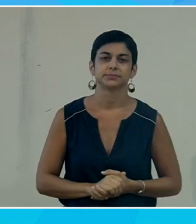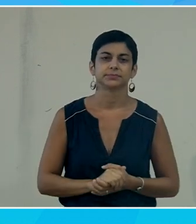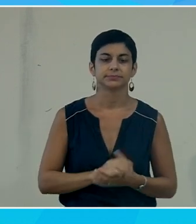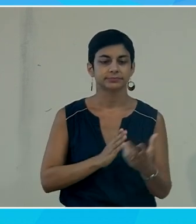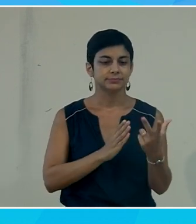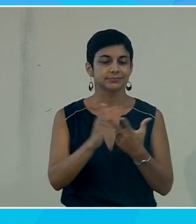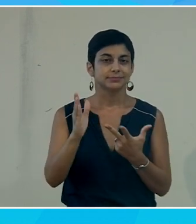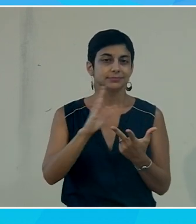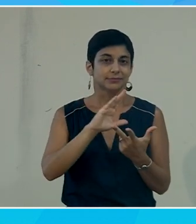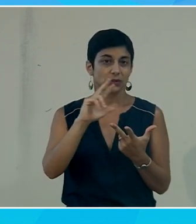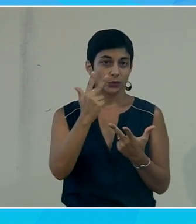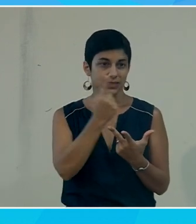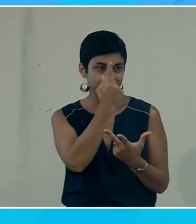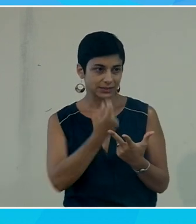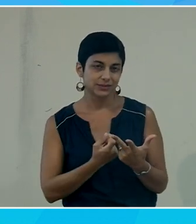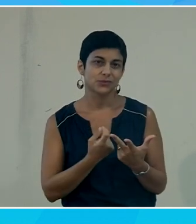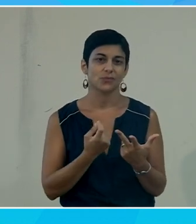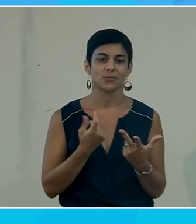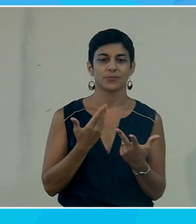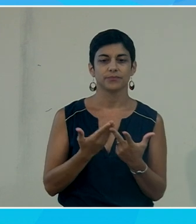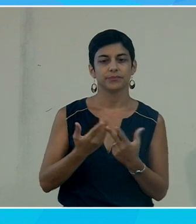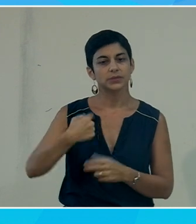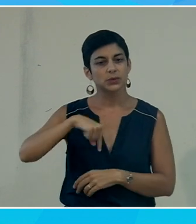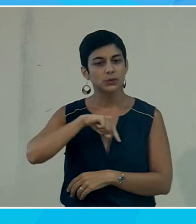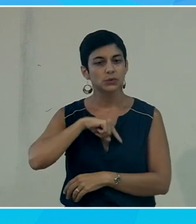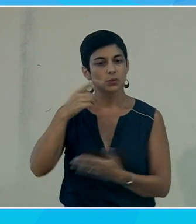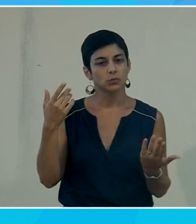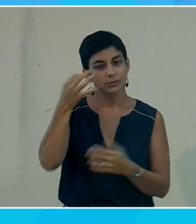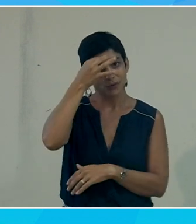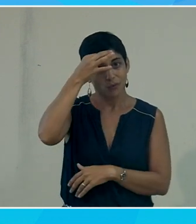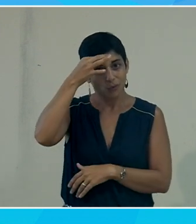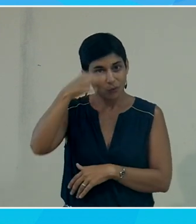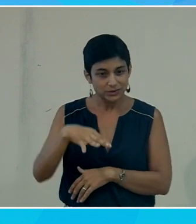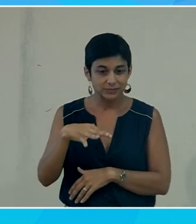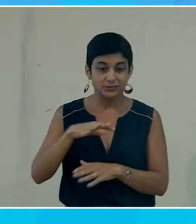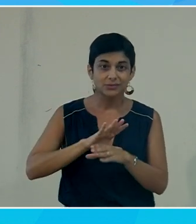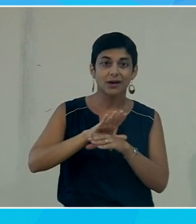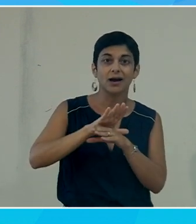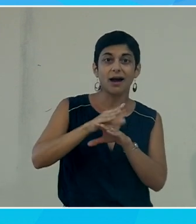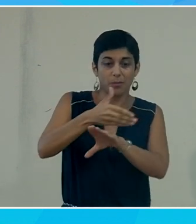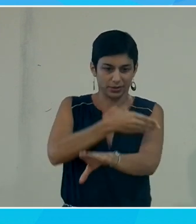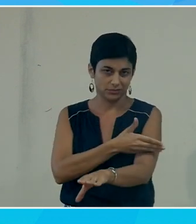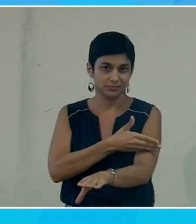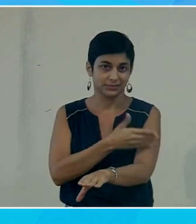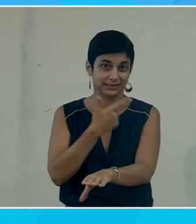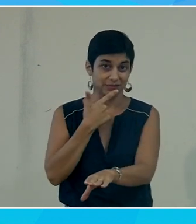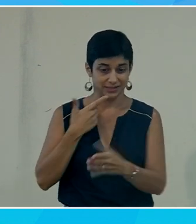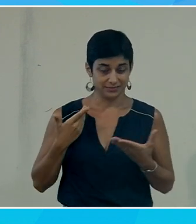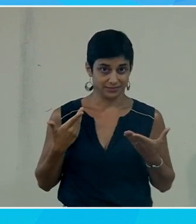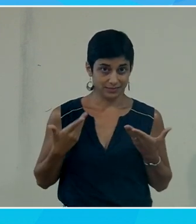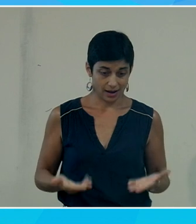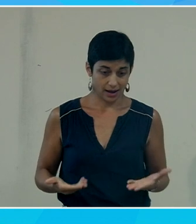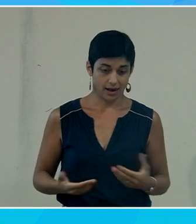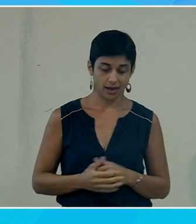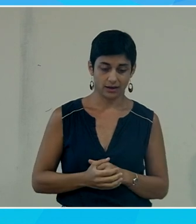dernier sujet on est vraiment sur de la conception a priori et pas a posteriori c'est à dire maintenant on est dans une